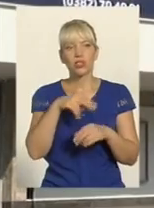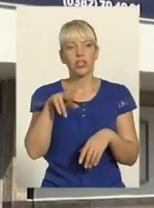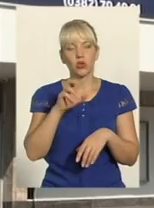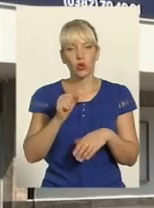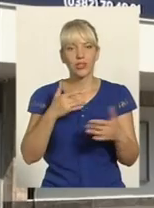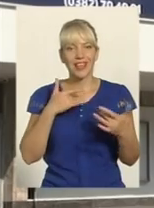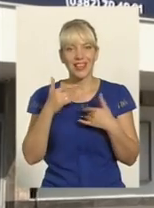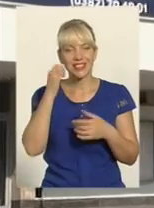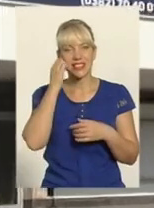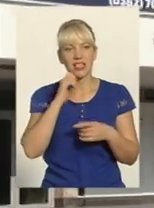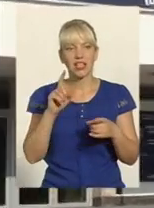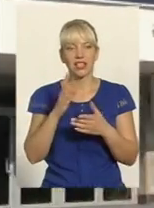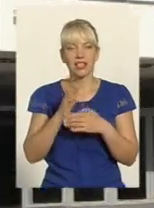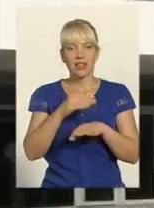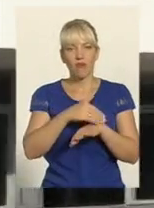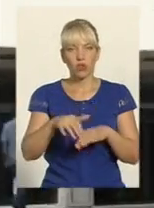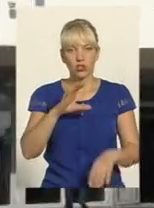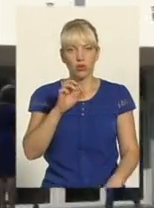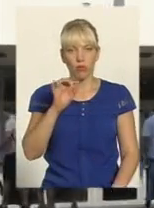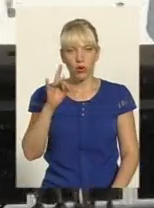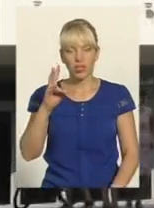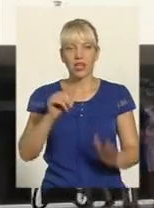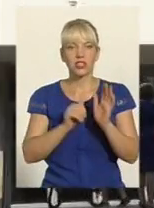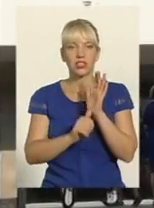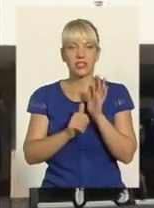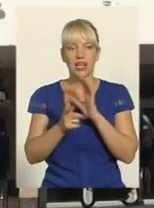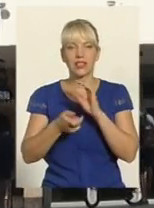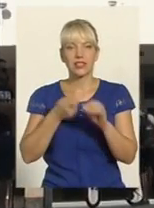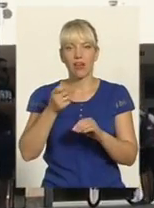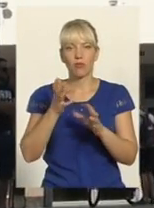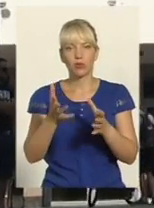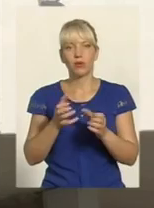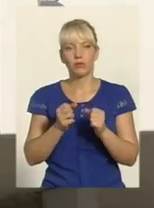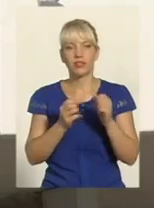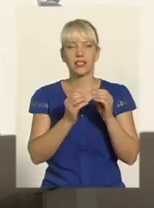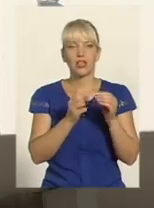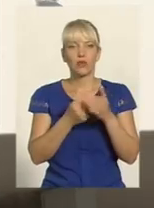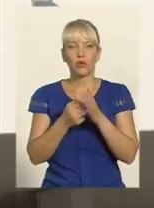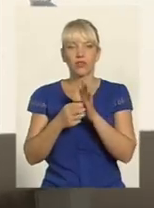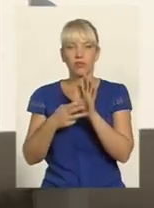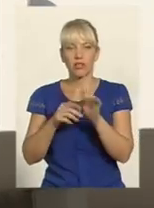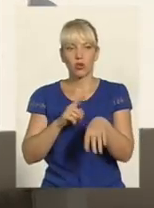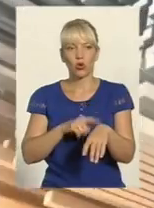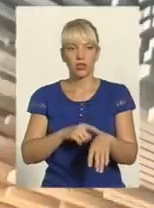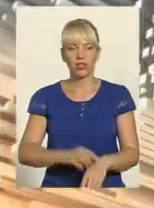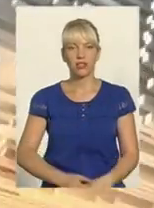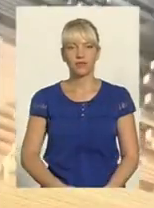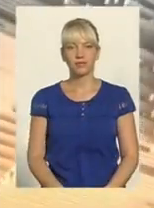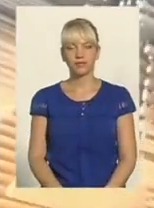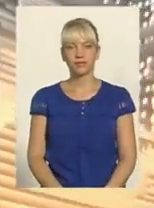Старицького Що на вулиці Соборні, 60. Приймати заяви будуть з 9 до 18 години щоденно, крім вихідних